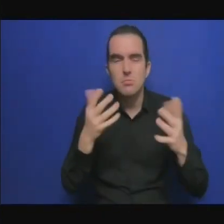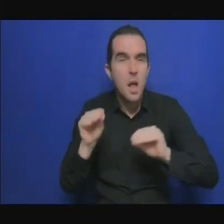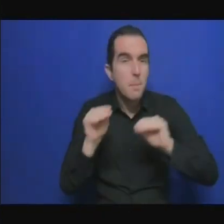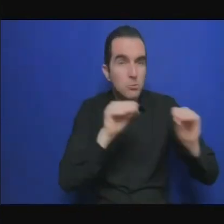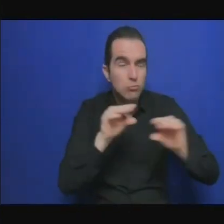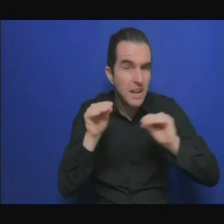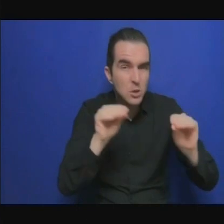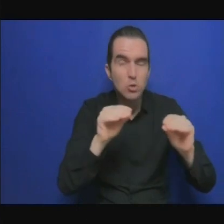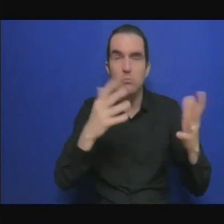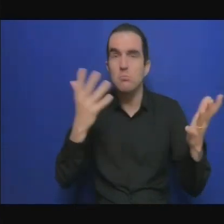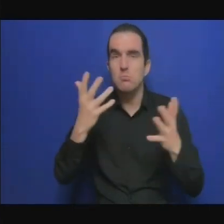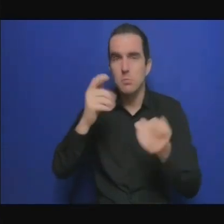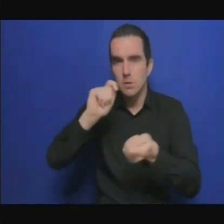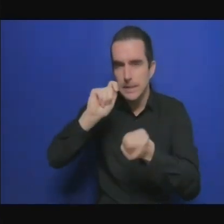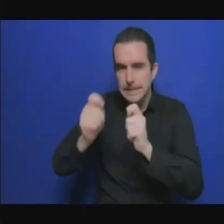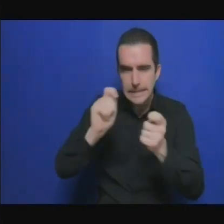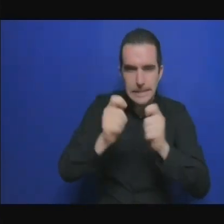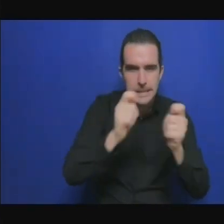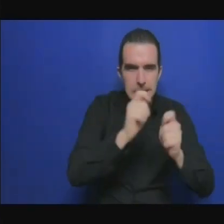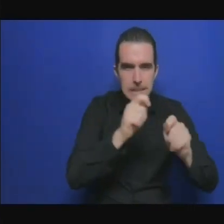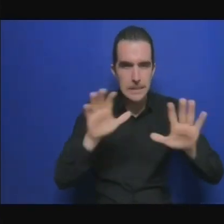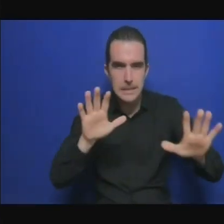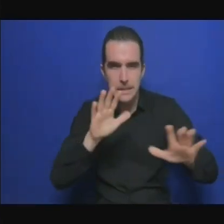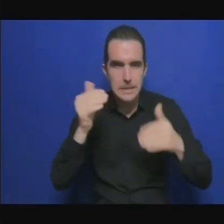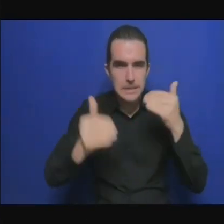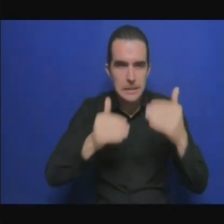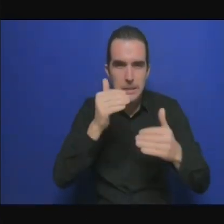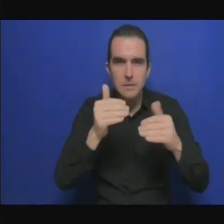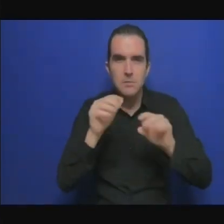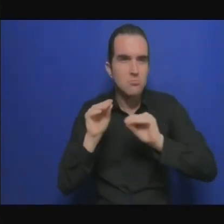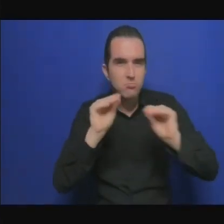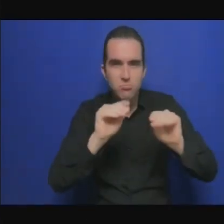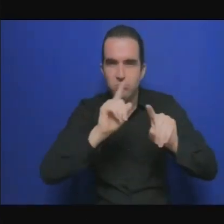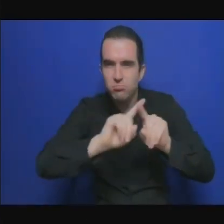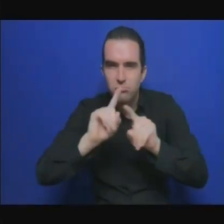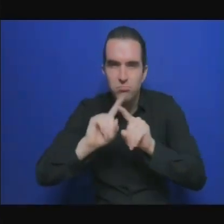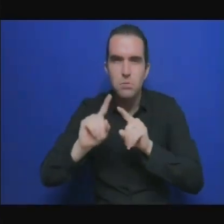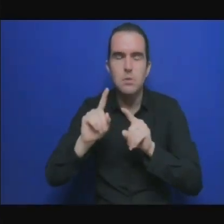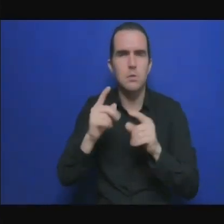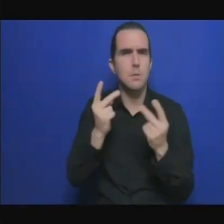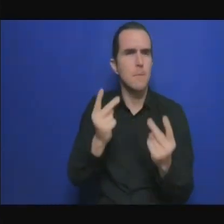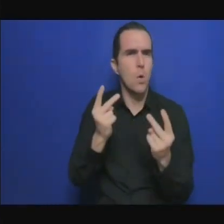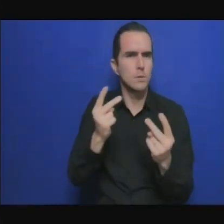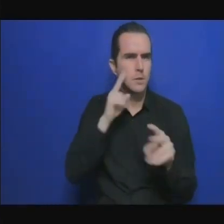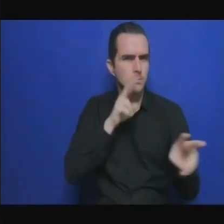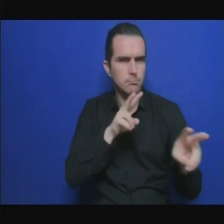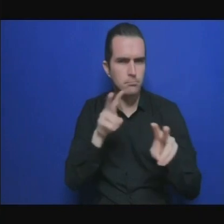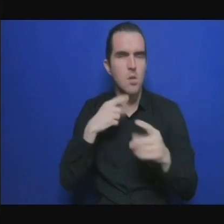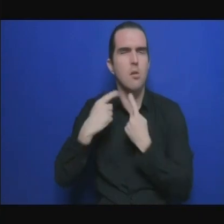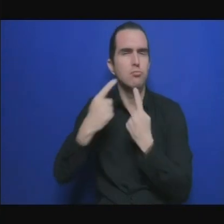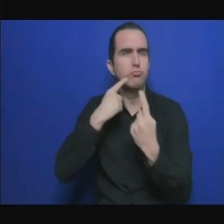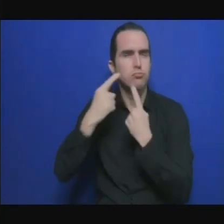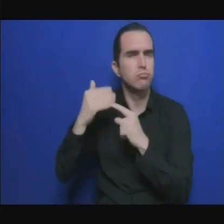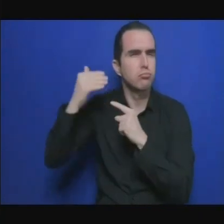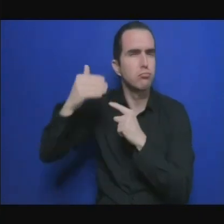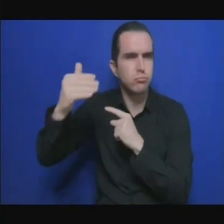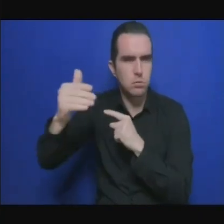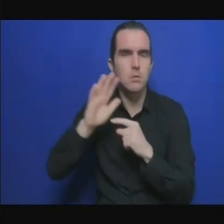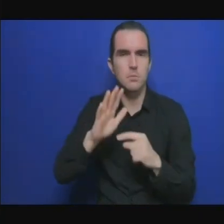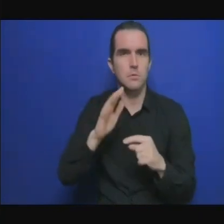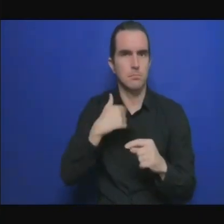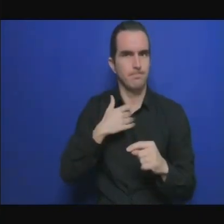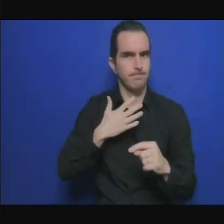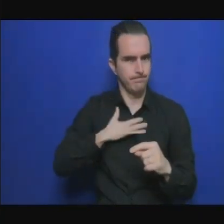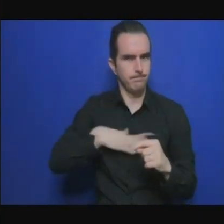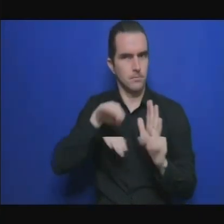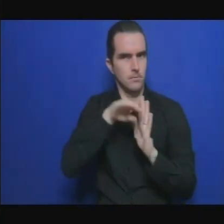Le dernier message que je voudrais faire passer qui est issu du rapport du GEC est cette élévation des niveaux de la mer qui va menacer des